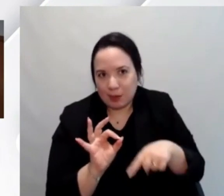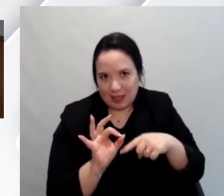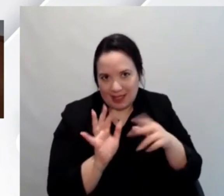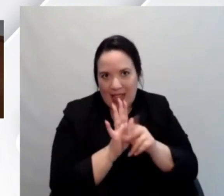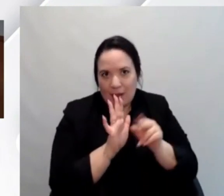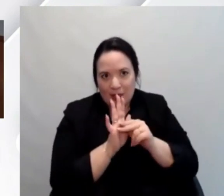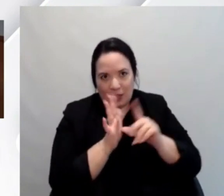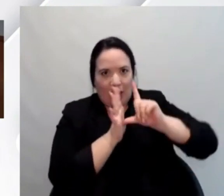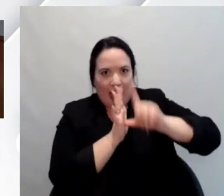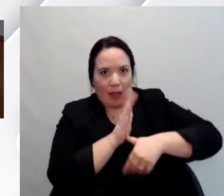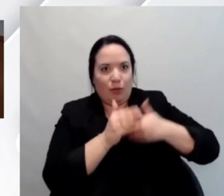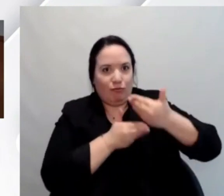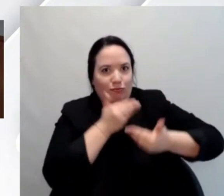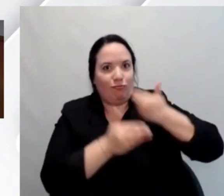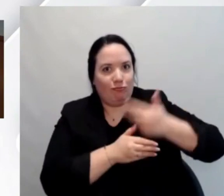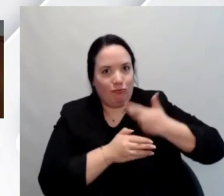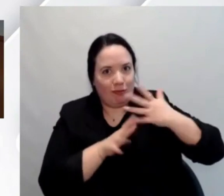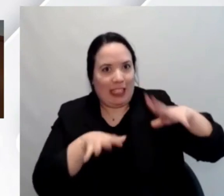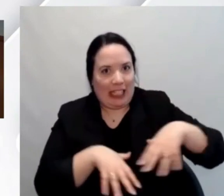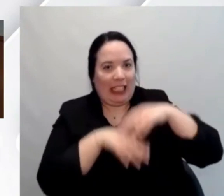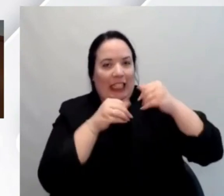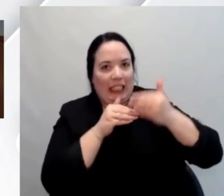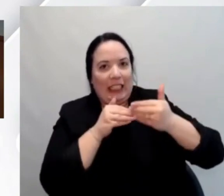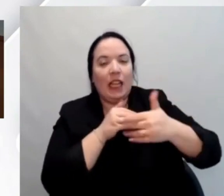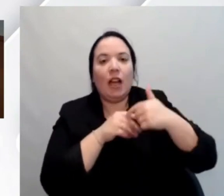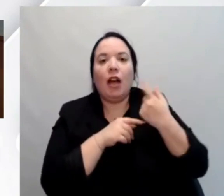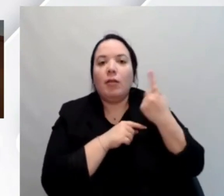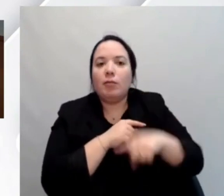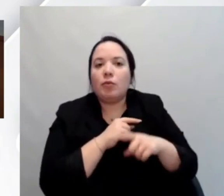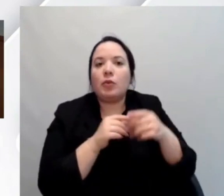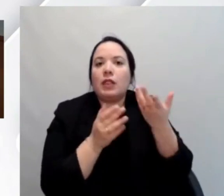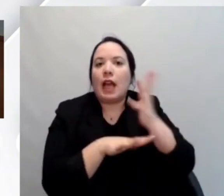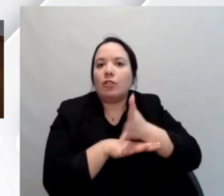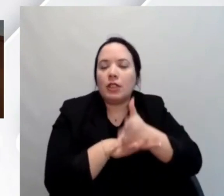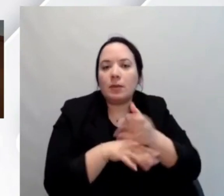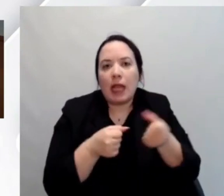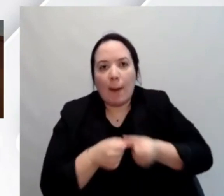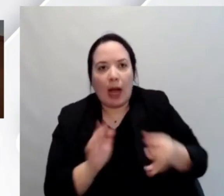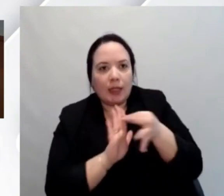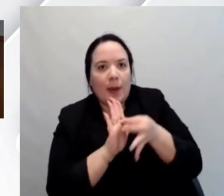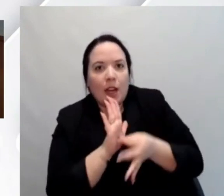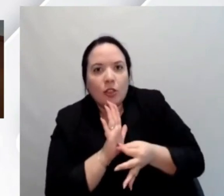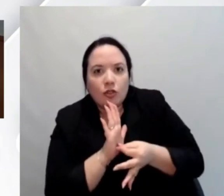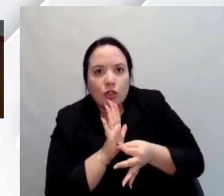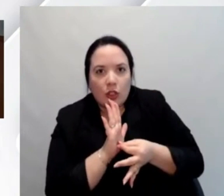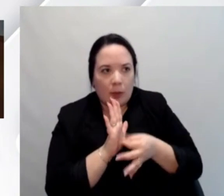affermate negli anni successivi. quindi i principi di accessibilità, i requisiti tecnici poi specificati